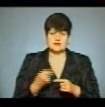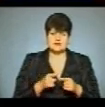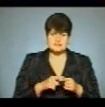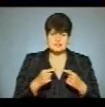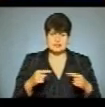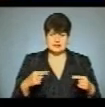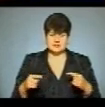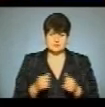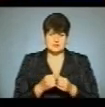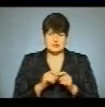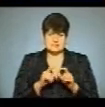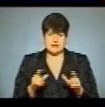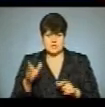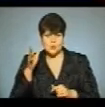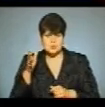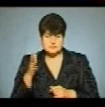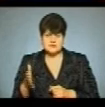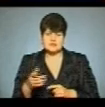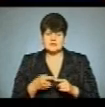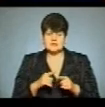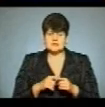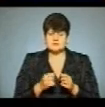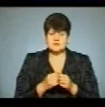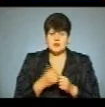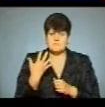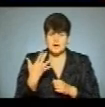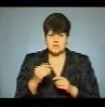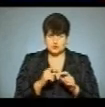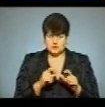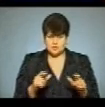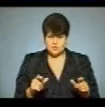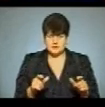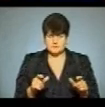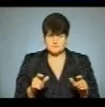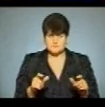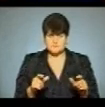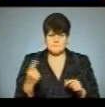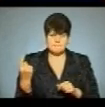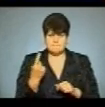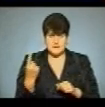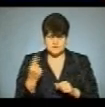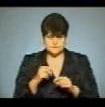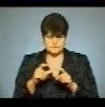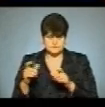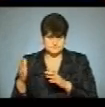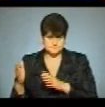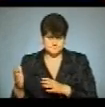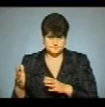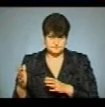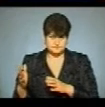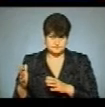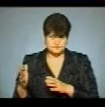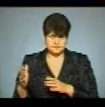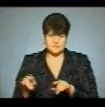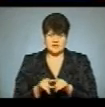біля закладів освіти. Зокрема, це біля п'ятої школи, скверик, це біля першої гімназії. Біля шкіл